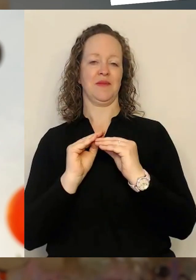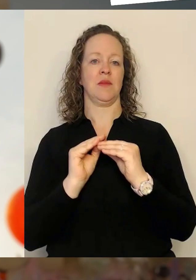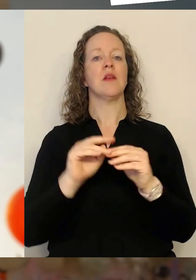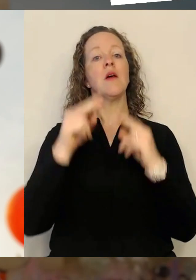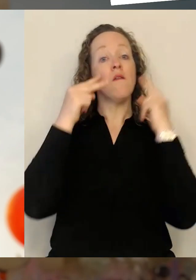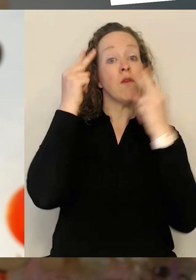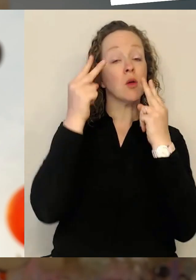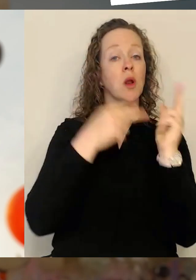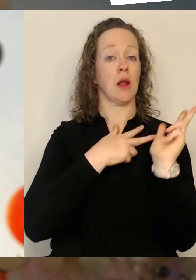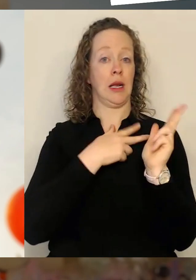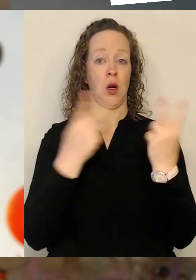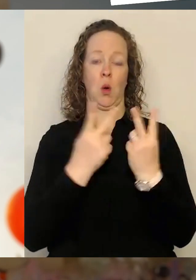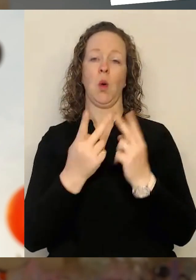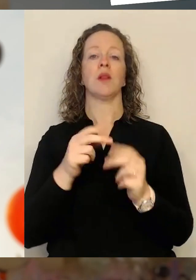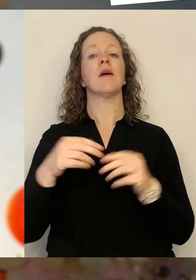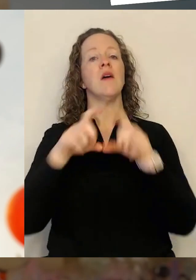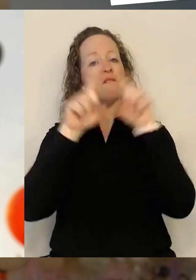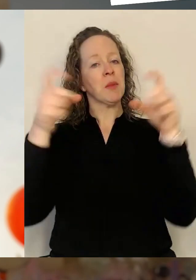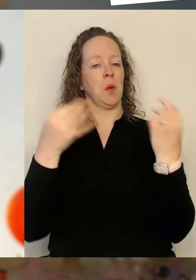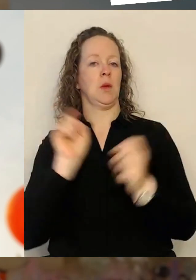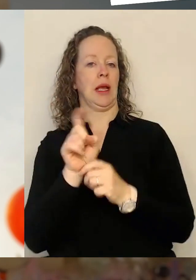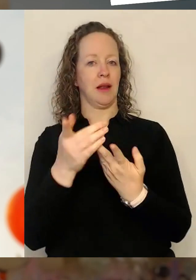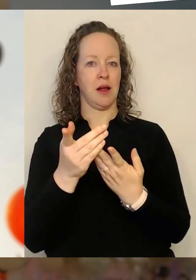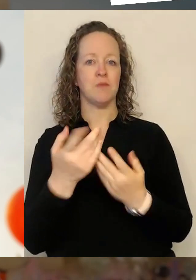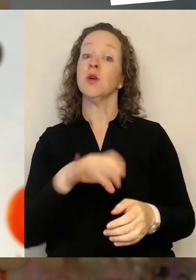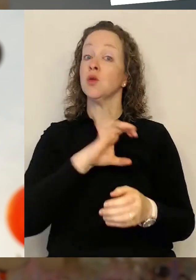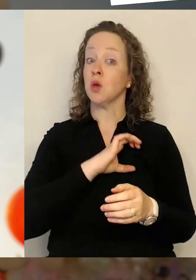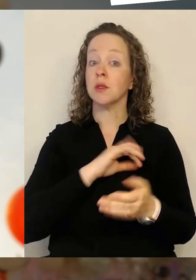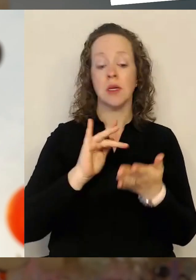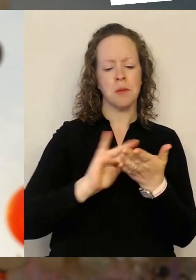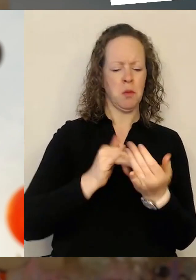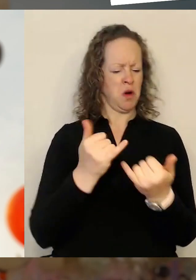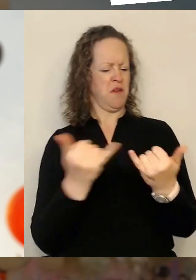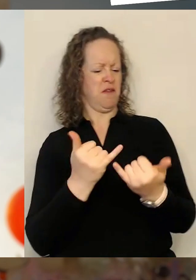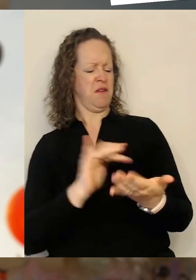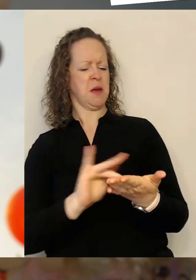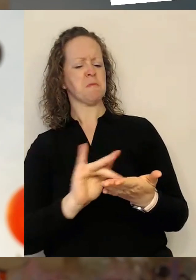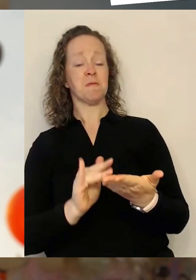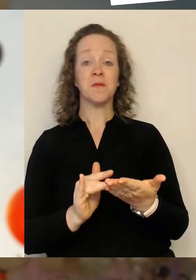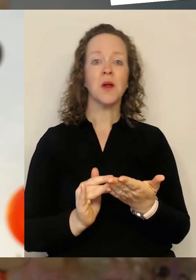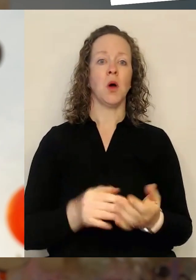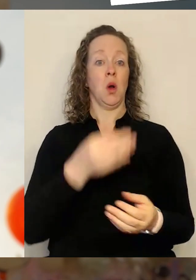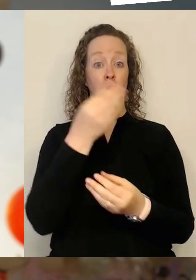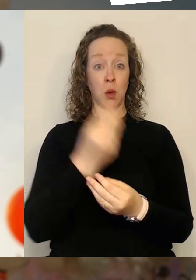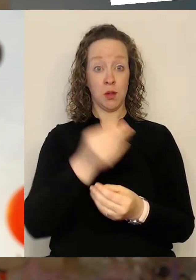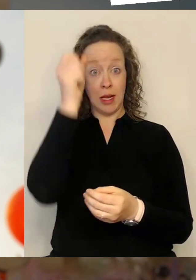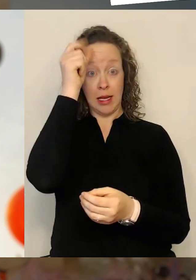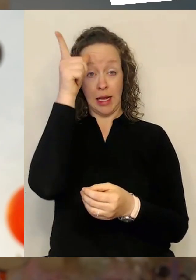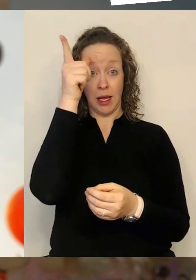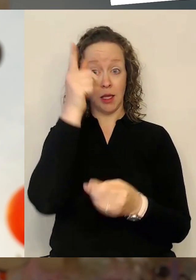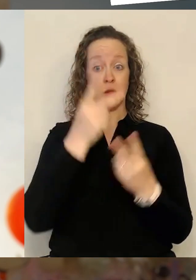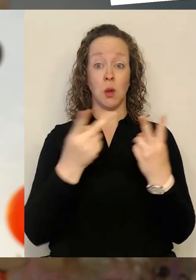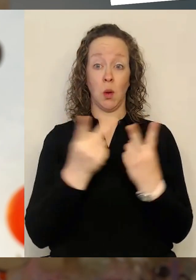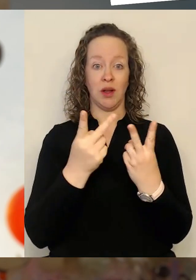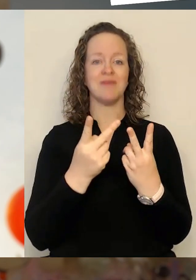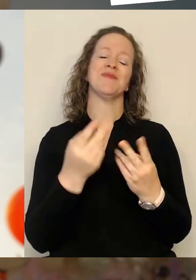Chancen zu verstehen und zu lernen, sei es der Umgang mit dem Smartphone, mit künstlicher Intelligenz oder natürlich mit dem berühmten 3D